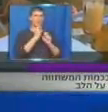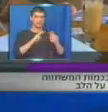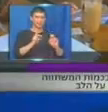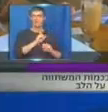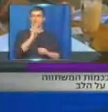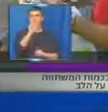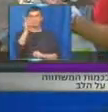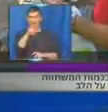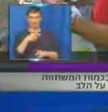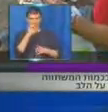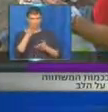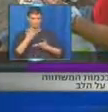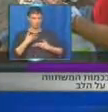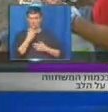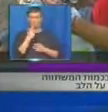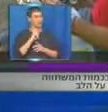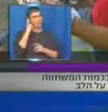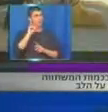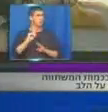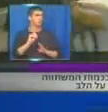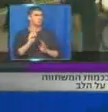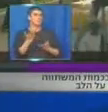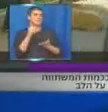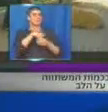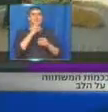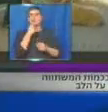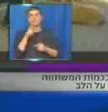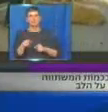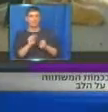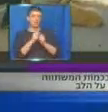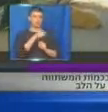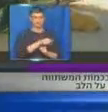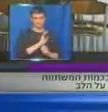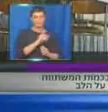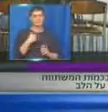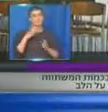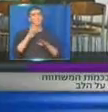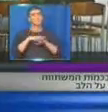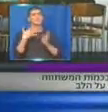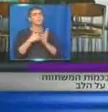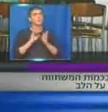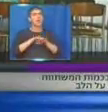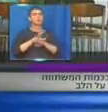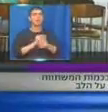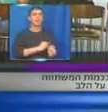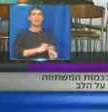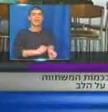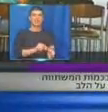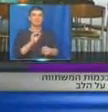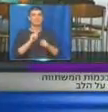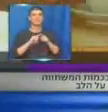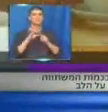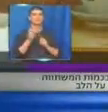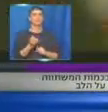בהתחלה מי מקבל את מה. כן. בדקנו גם את הנושא של ההשפעה על כלי הדם של החולים ועל סמנים של דלקת,